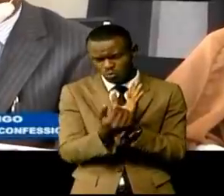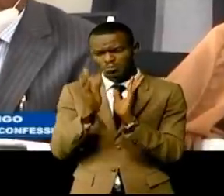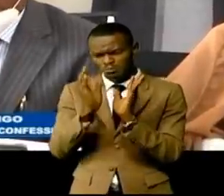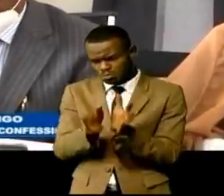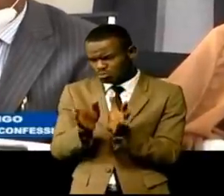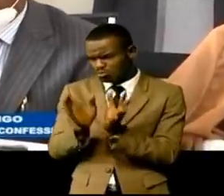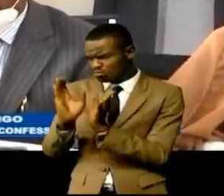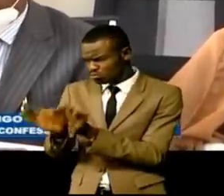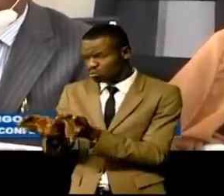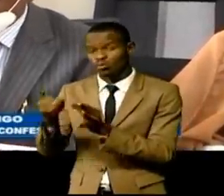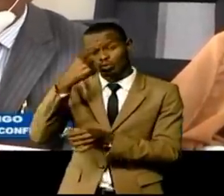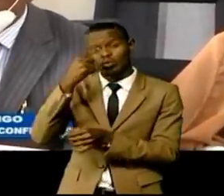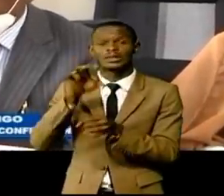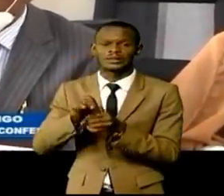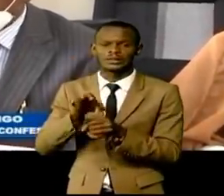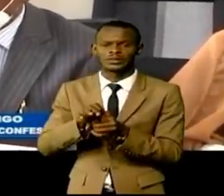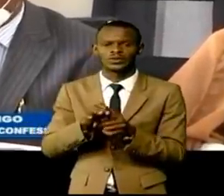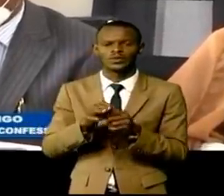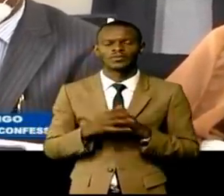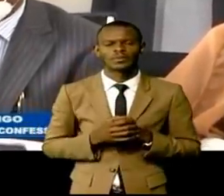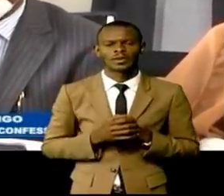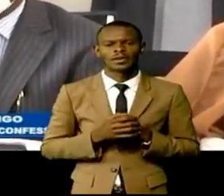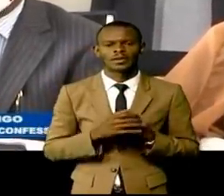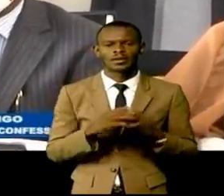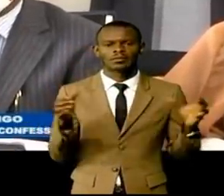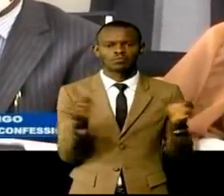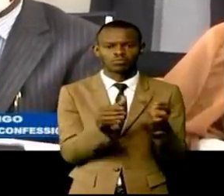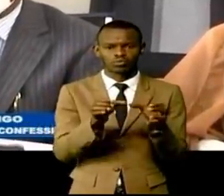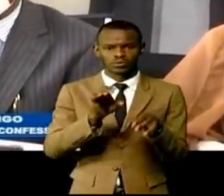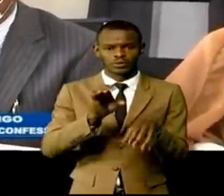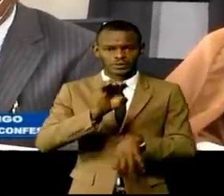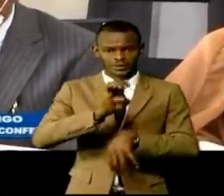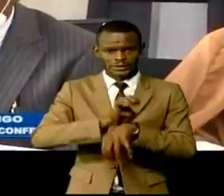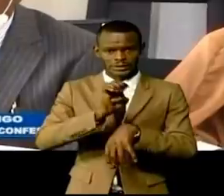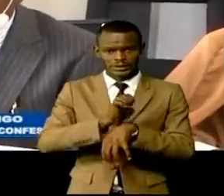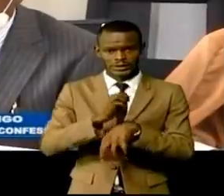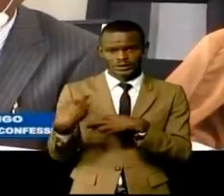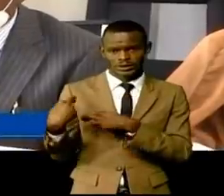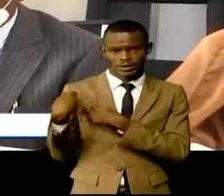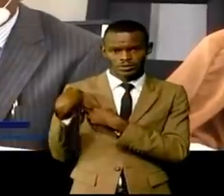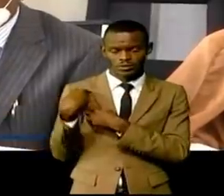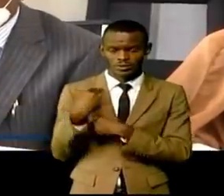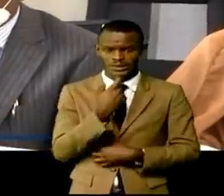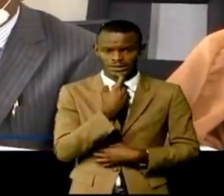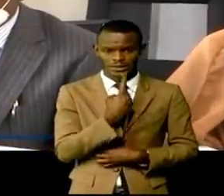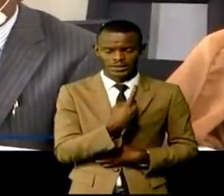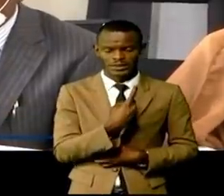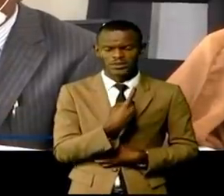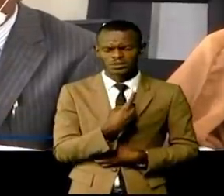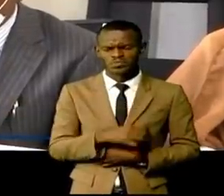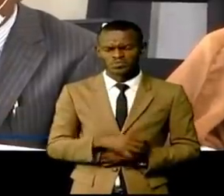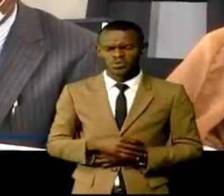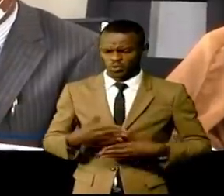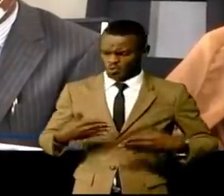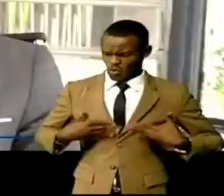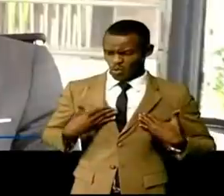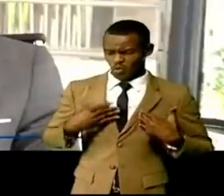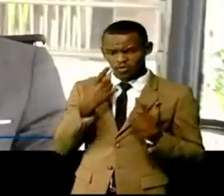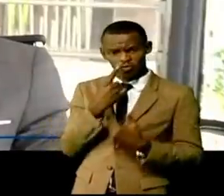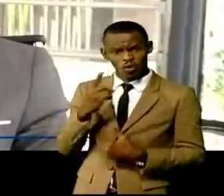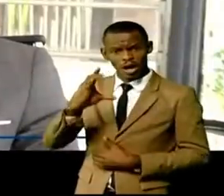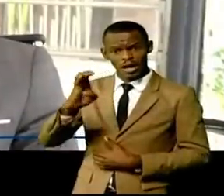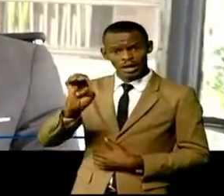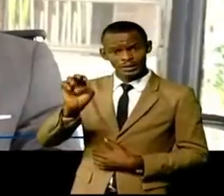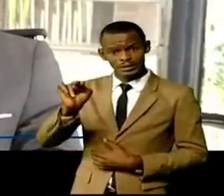la CENI accorde une place de choix à la sensibilisation demeurée par un pauvre lors des processus électoraux de